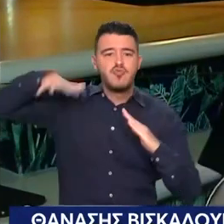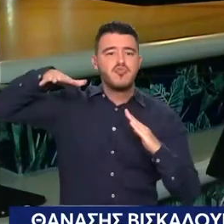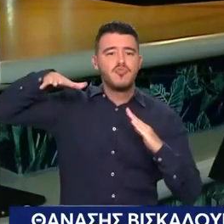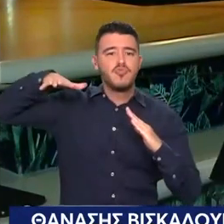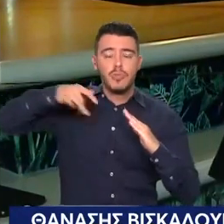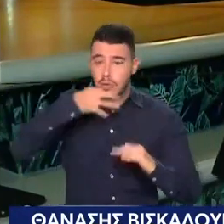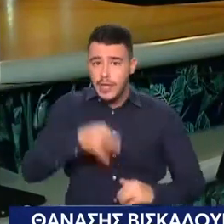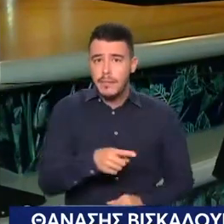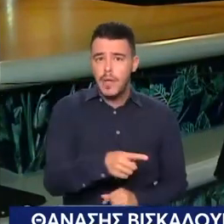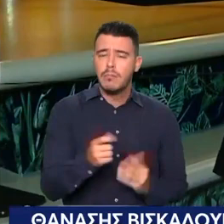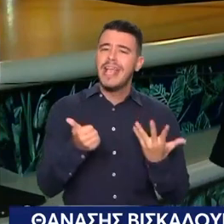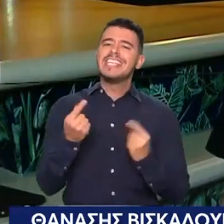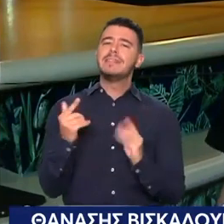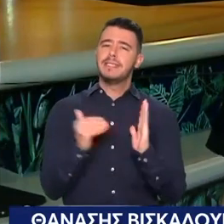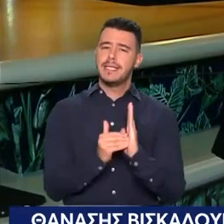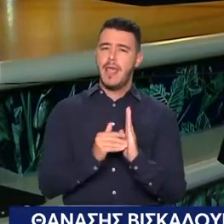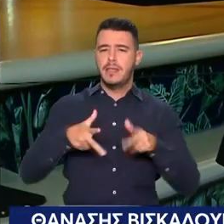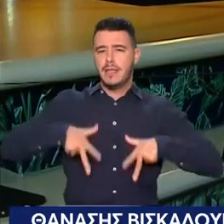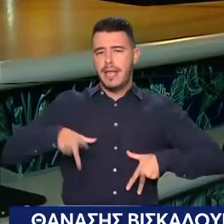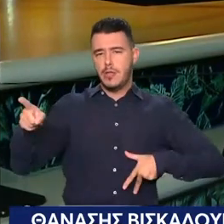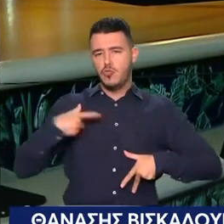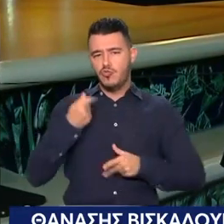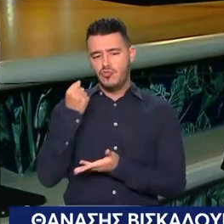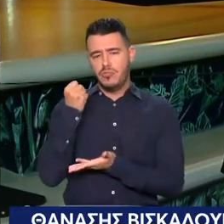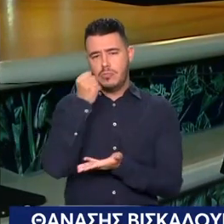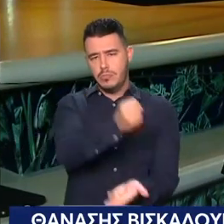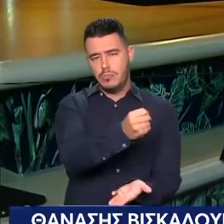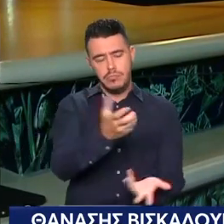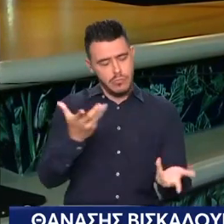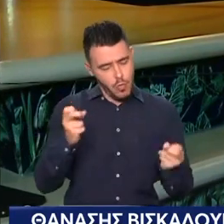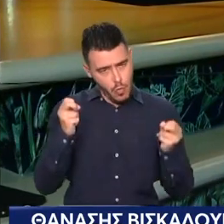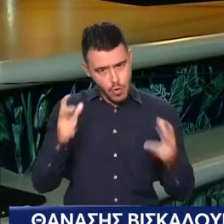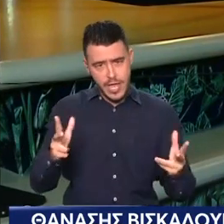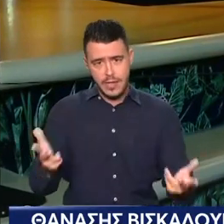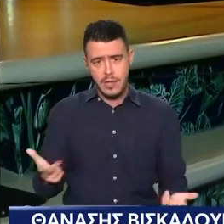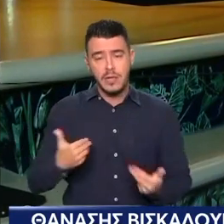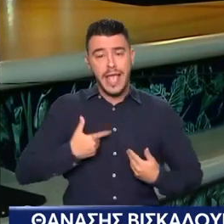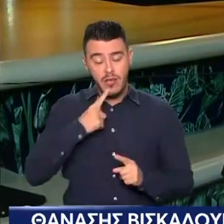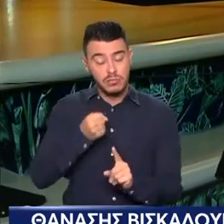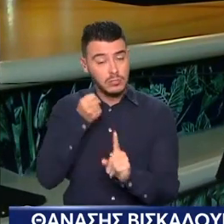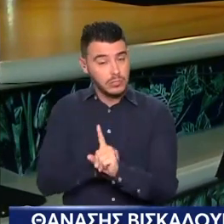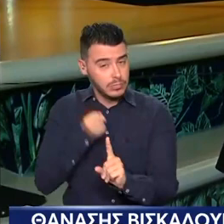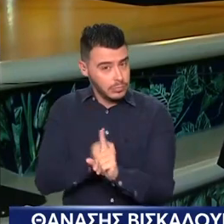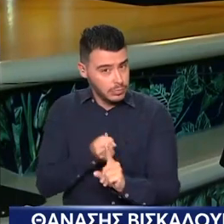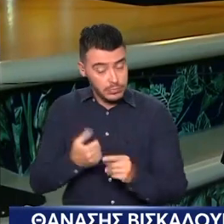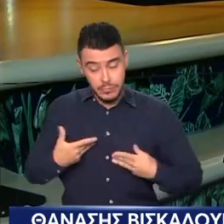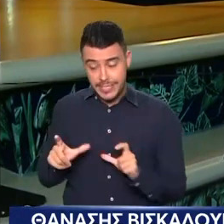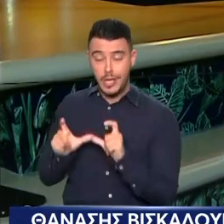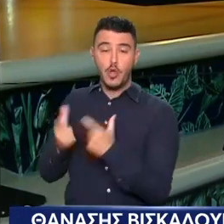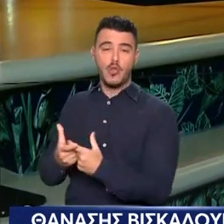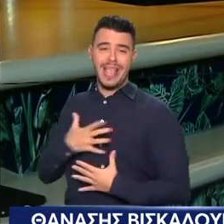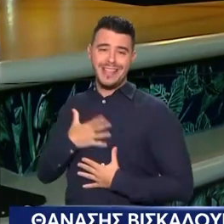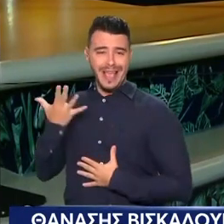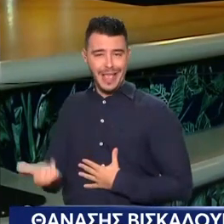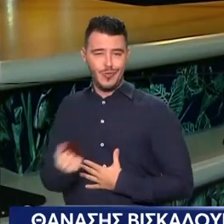Τα εξήμιση χιλιάδες Αγωνιζόμαστε ακόμα ο πεθερός μου και ο πεθερά μου Εγώ θα μιλήσω και την δική μου οικογένεια Την καινούργια οικογένεια που έχω αποκτήσει Και τους